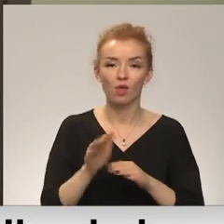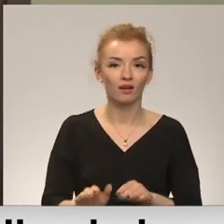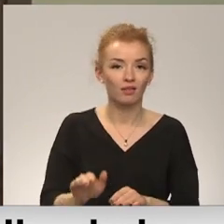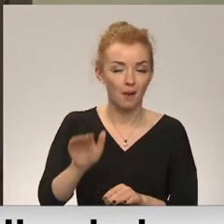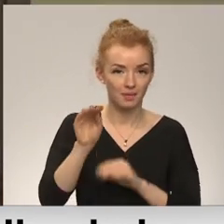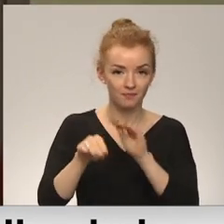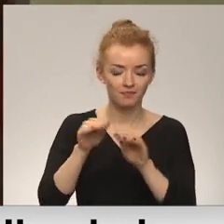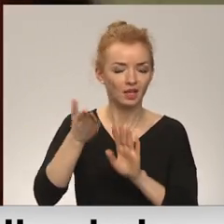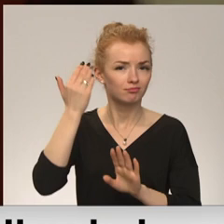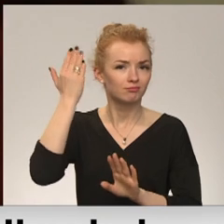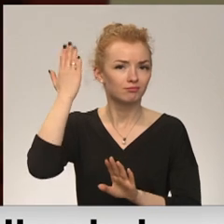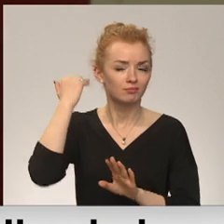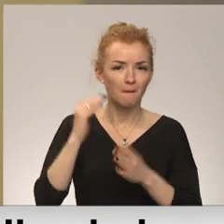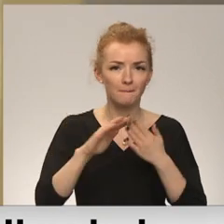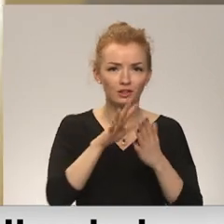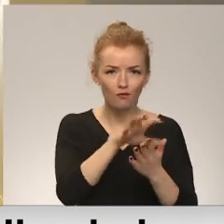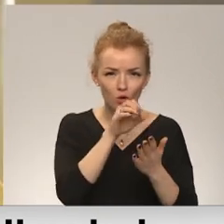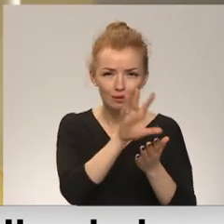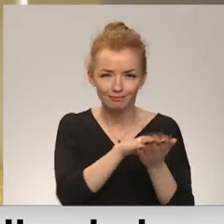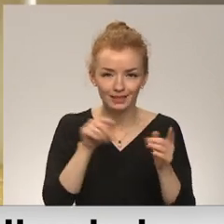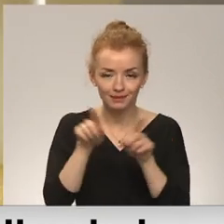izgatavotas pēc senajām pils fotogrāfijām.